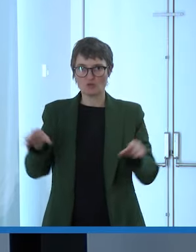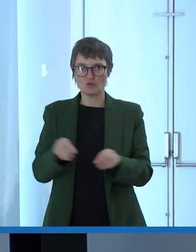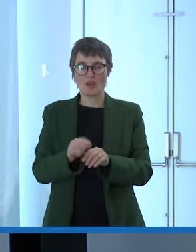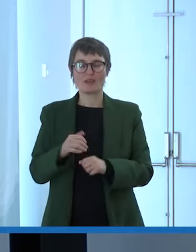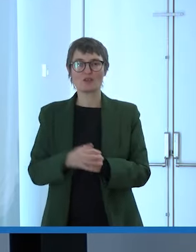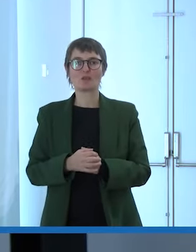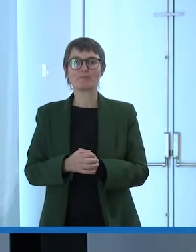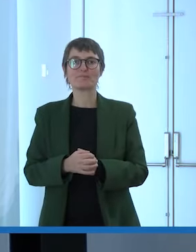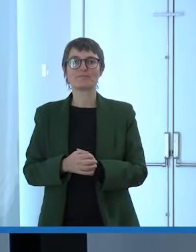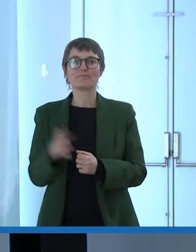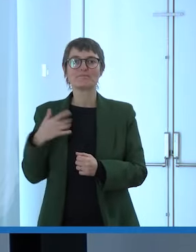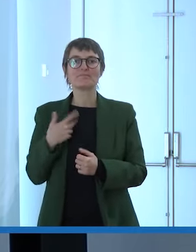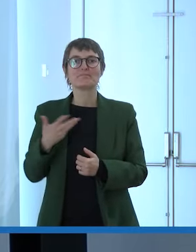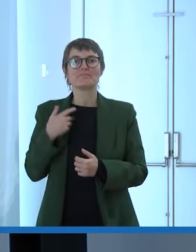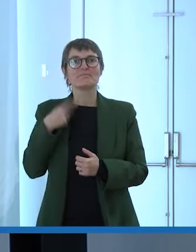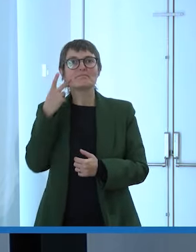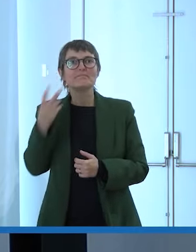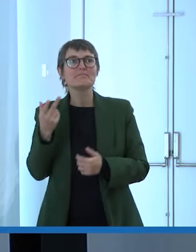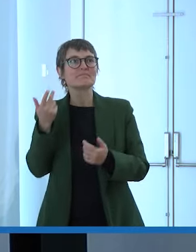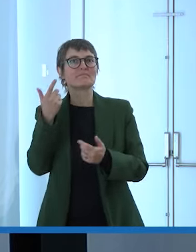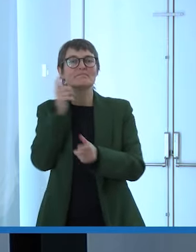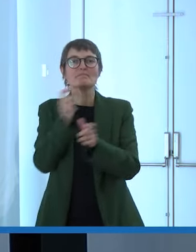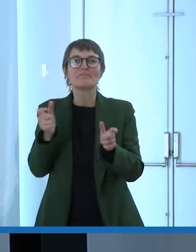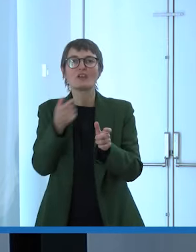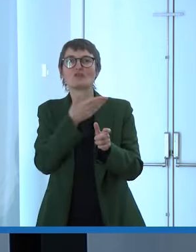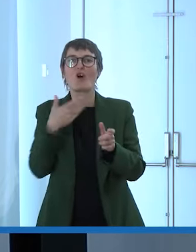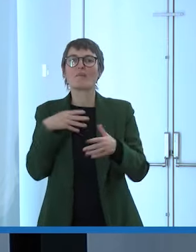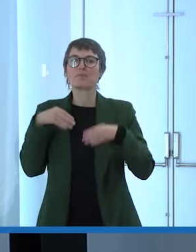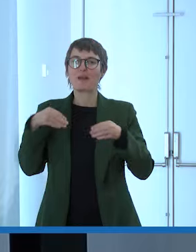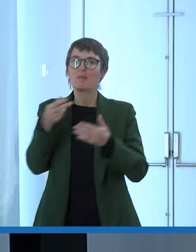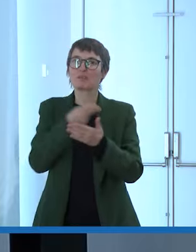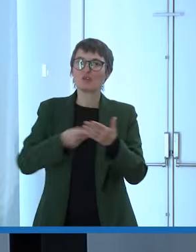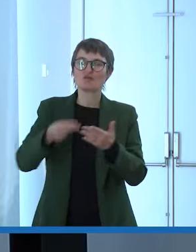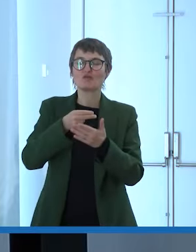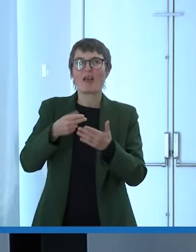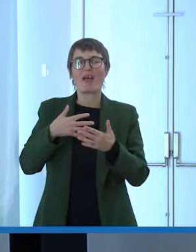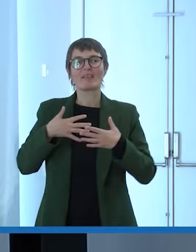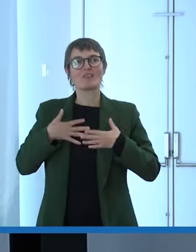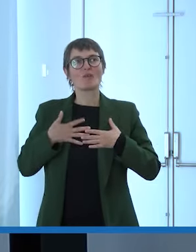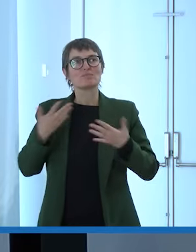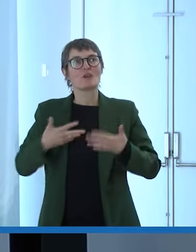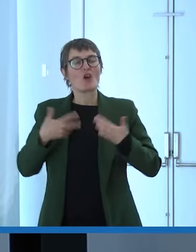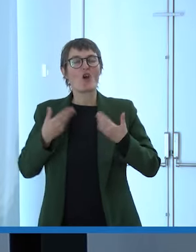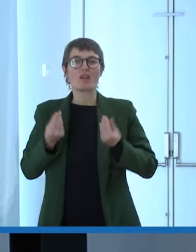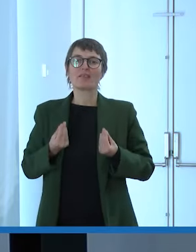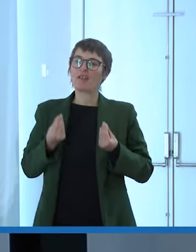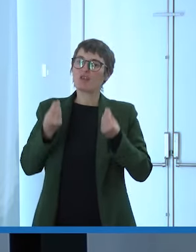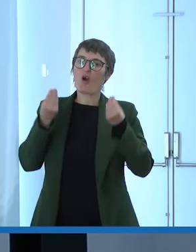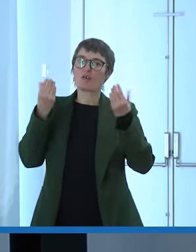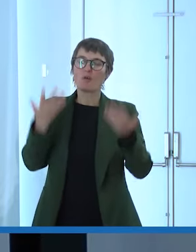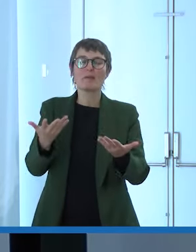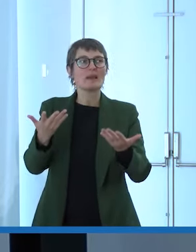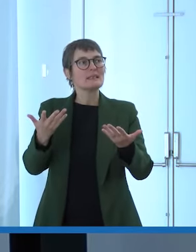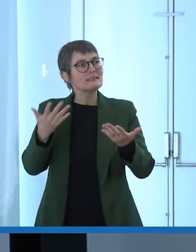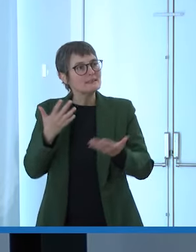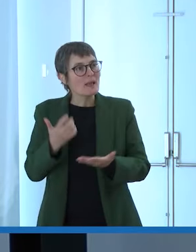questo progetto di essere riuscito a trasmettere l'importanza del diritto alla